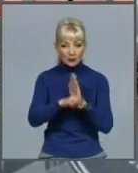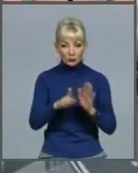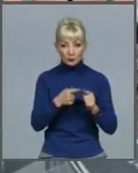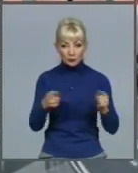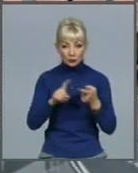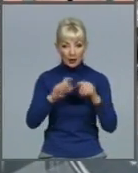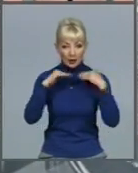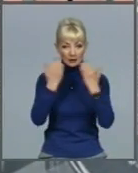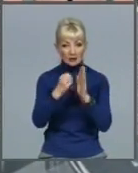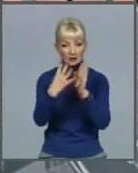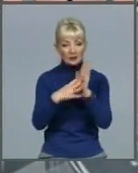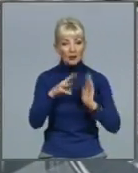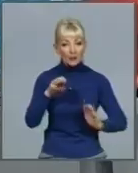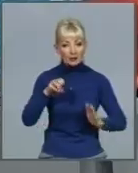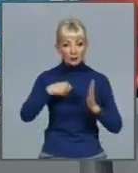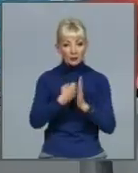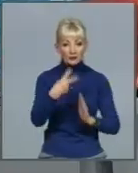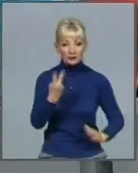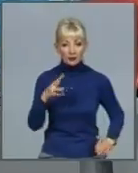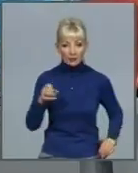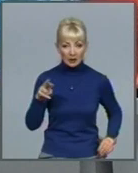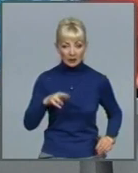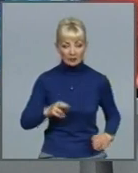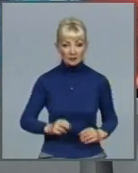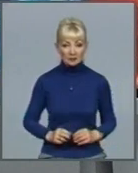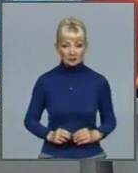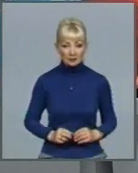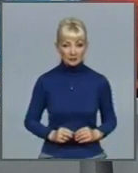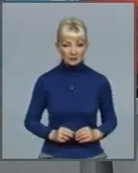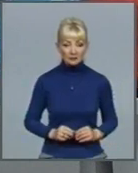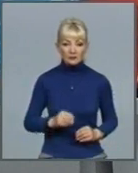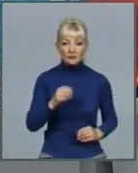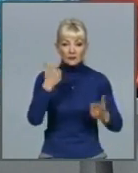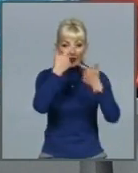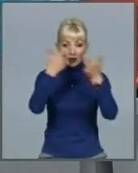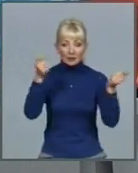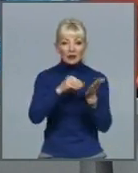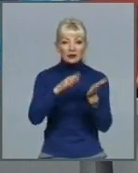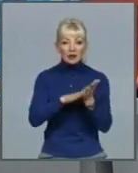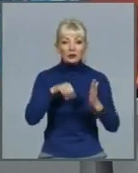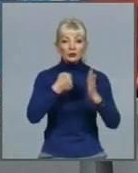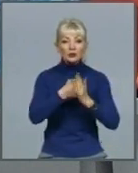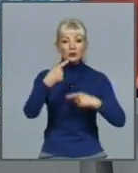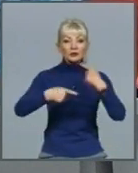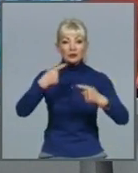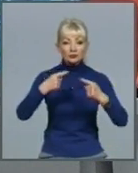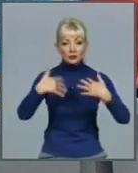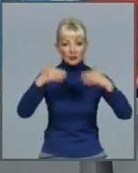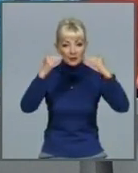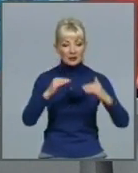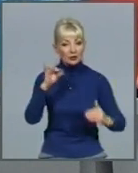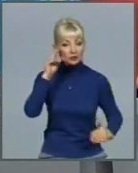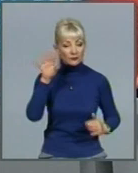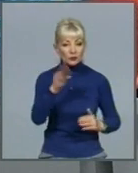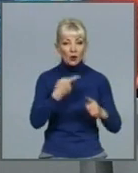березня по 22 травня. Уприлюднені дані і щодо наступних послаблень та їхні дати. Все це відобразили у